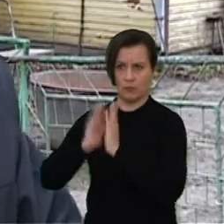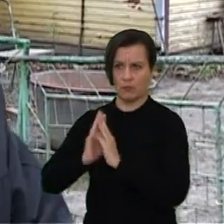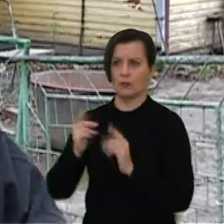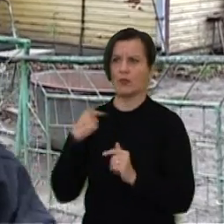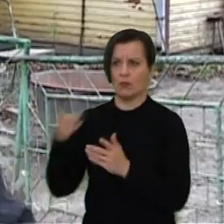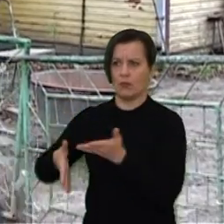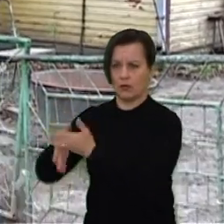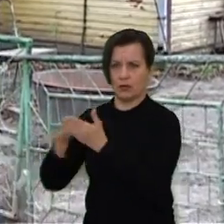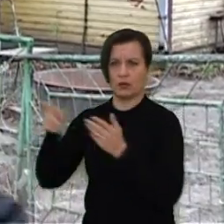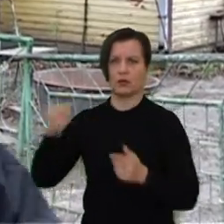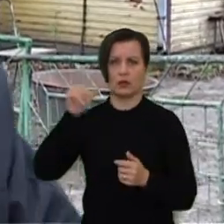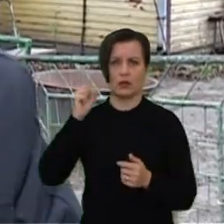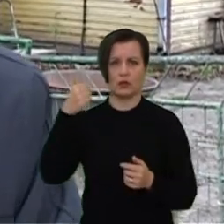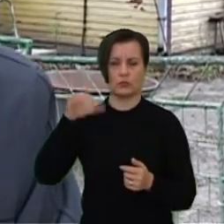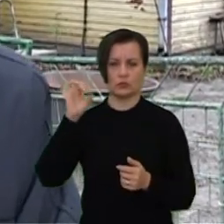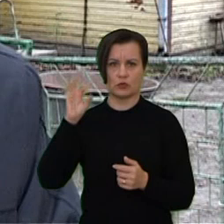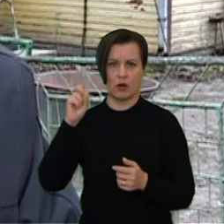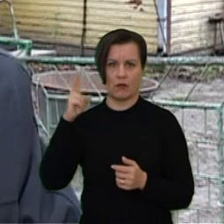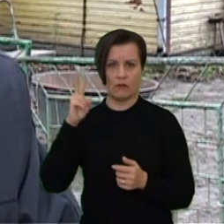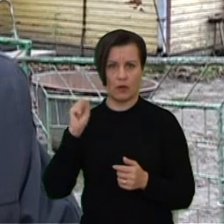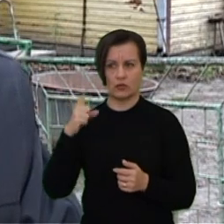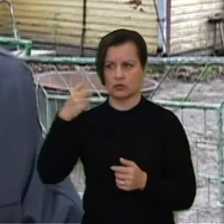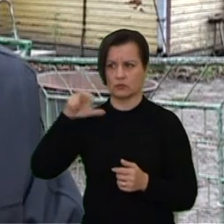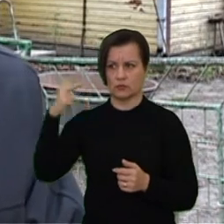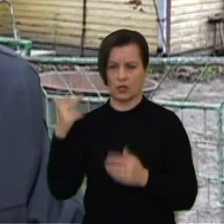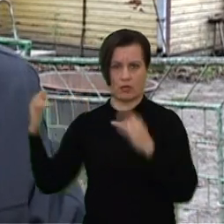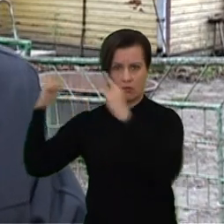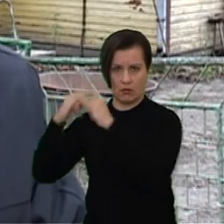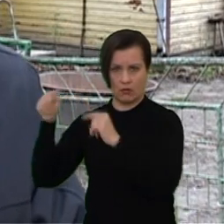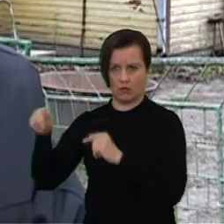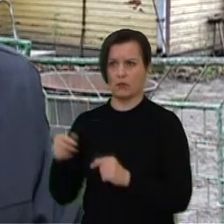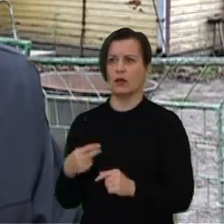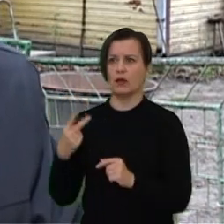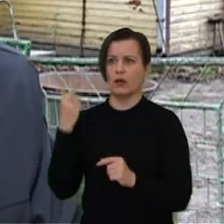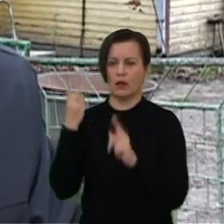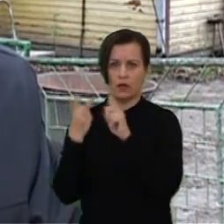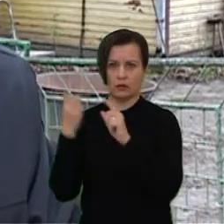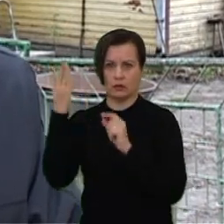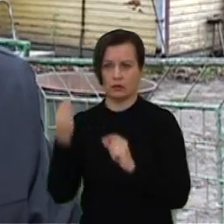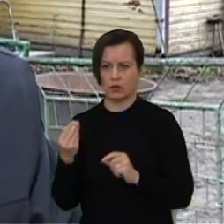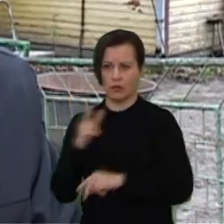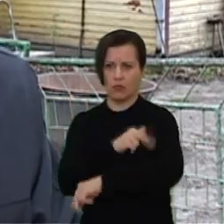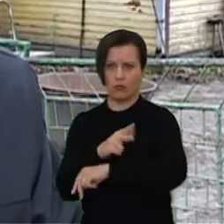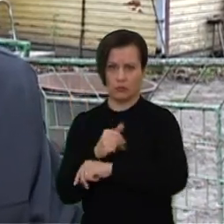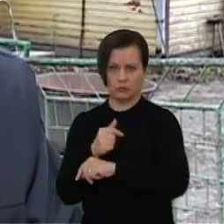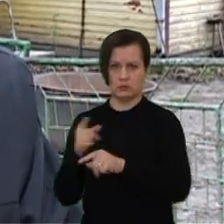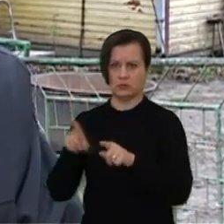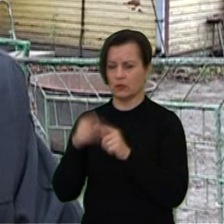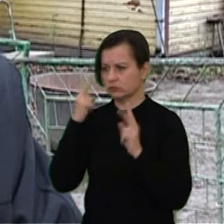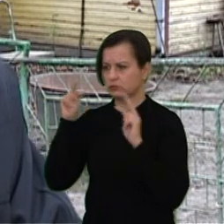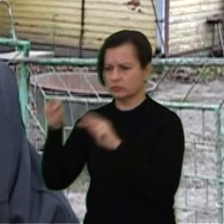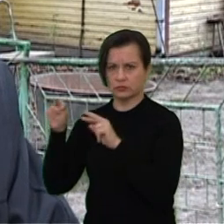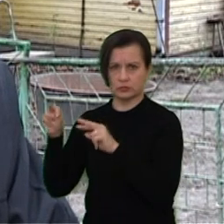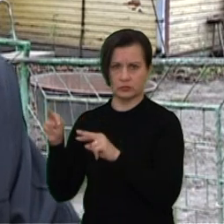Janušovos gatvėje 103 numerėk. Ir iškiename, kadangi antrą dieną policijos ekipažas skyrė čia vien dėl to, kad